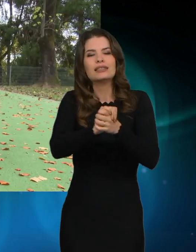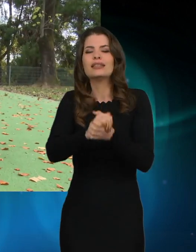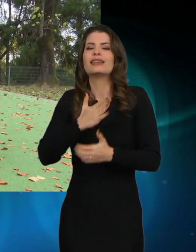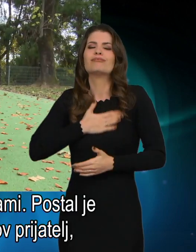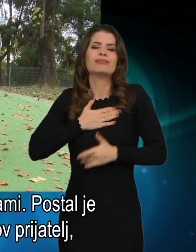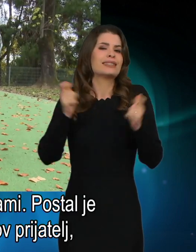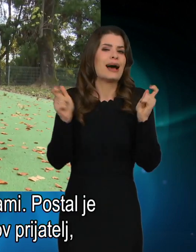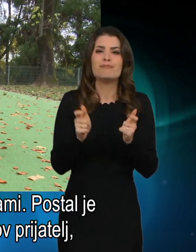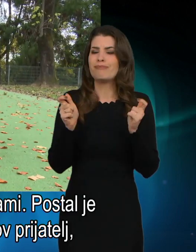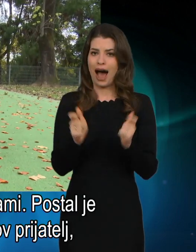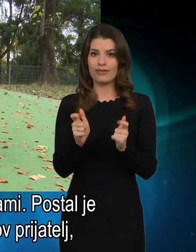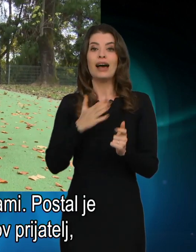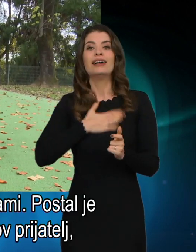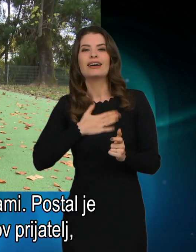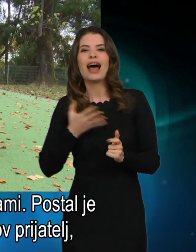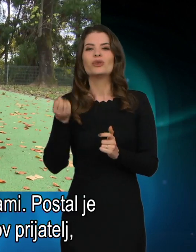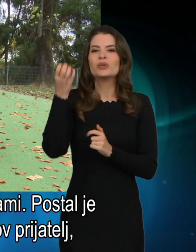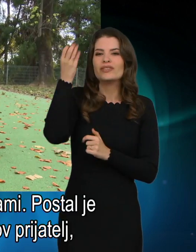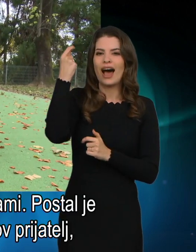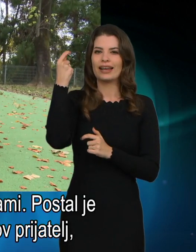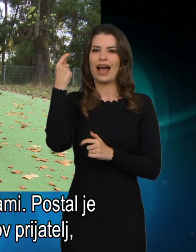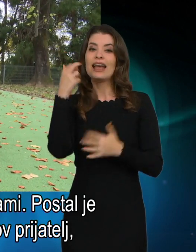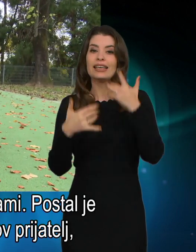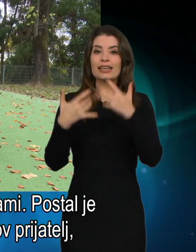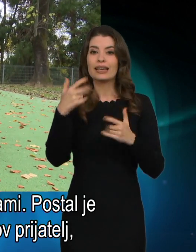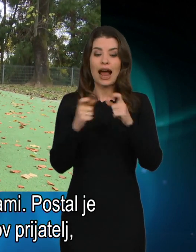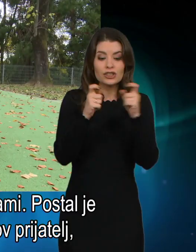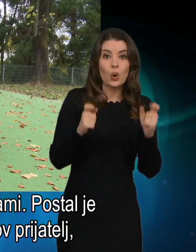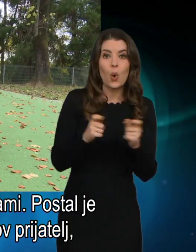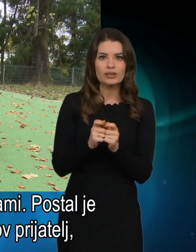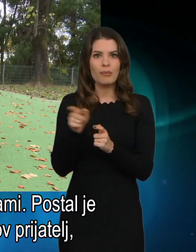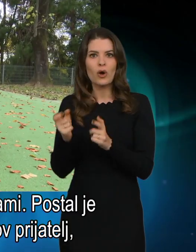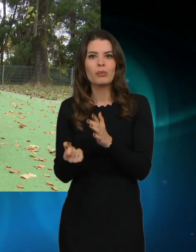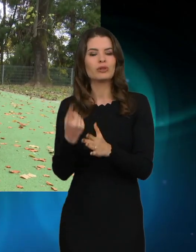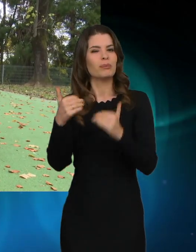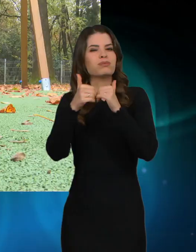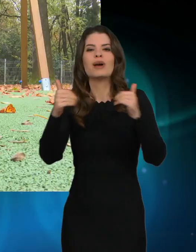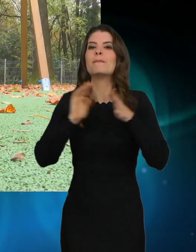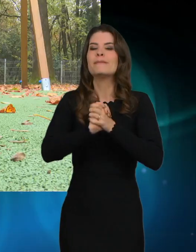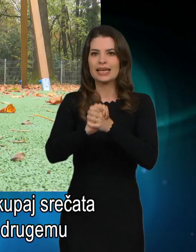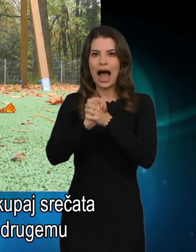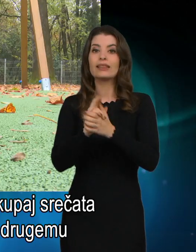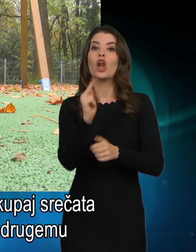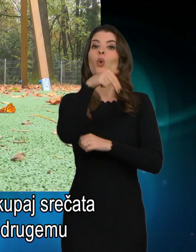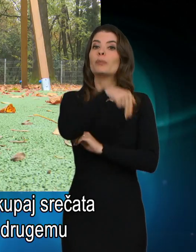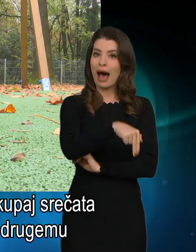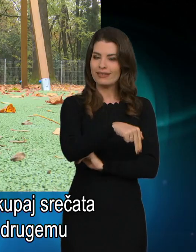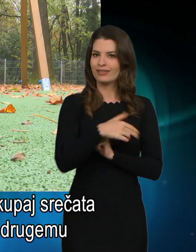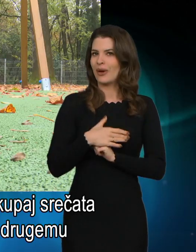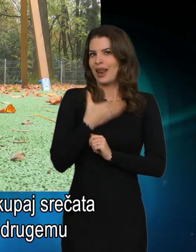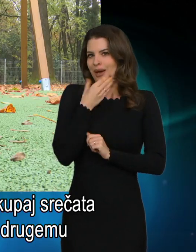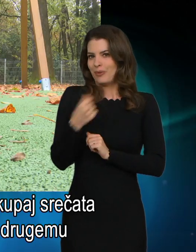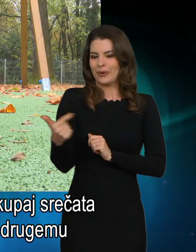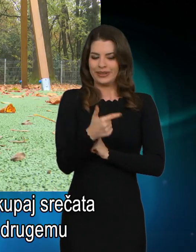še naprej rad ustvarja, igra se s kockami in postavlja tudi poseben prijatelj, Urbana, tako da lepo je, ko se